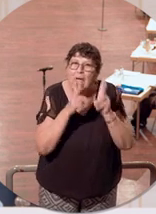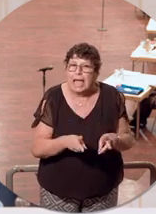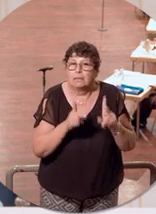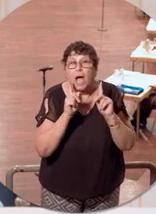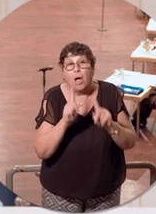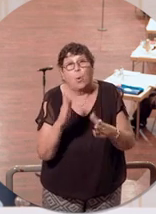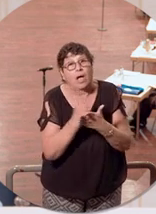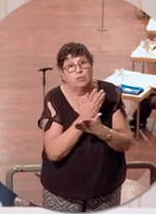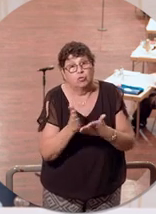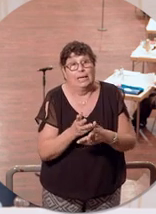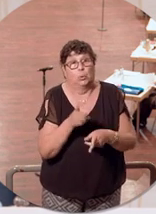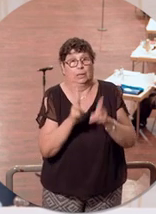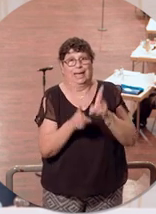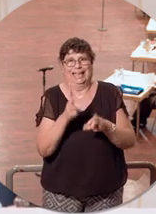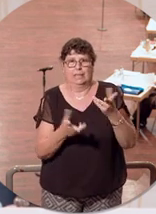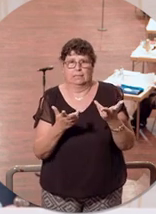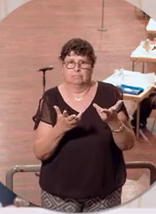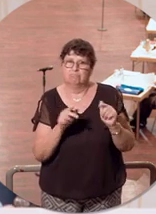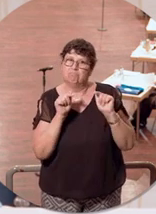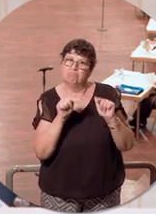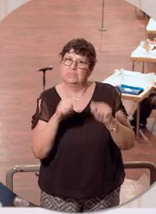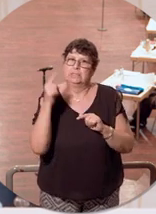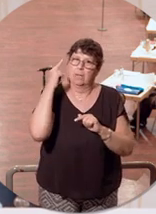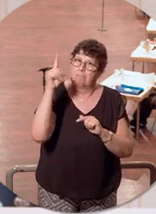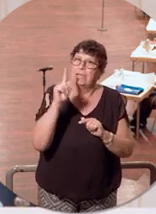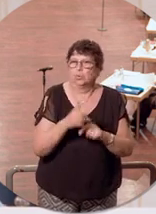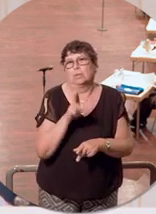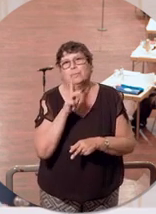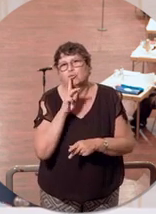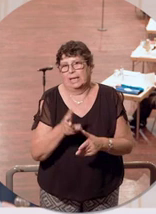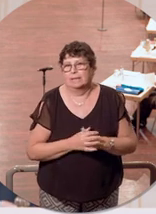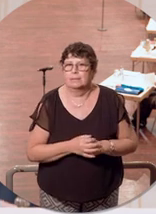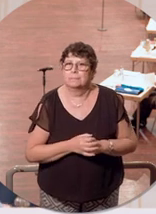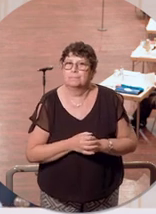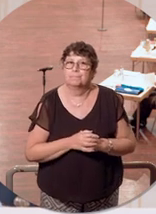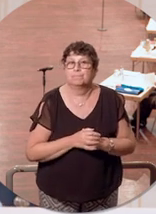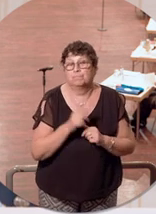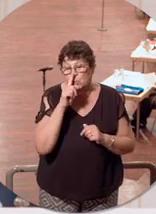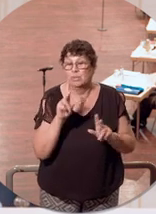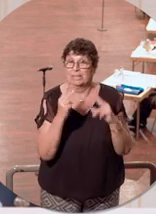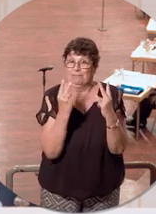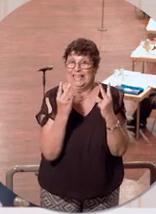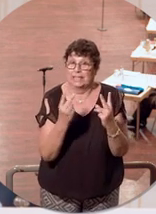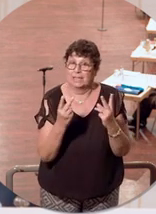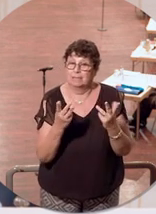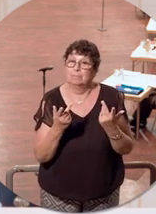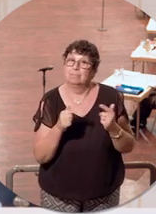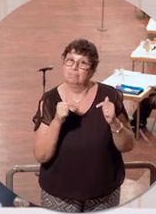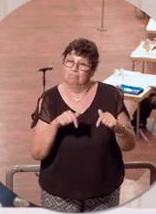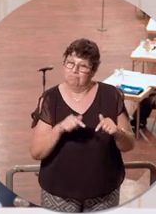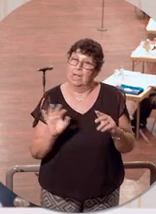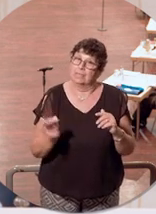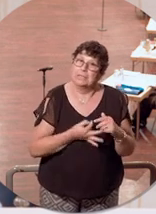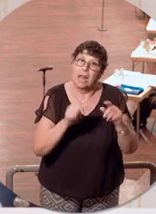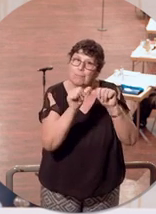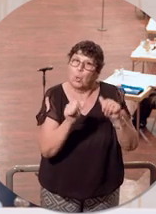von Gerichten haben diese Auffassung ja bestätigt. Das wichtigste Instrument im Rahmen unseres Saarland